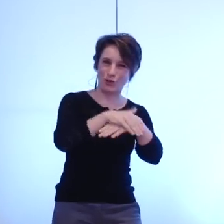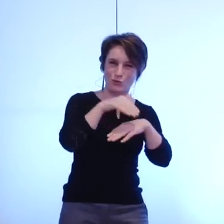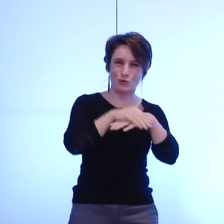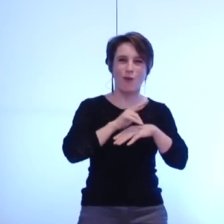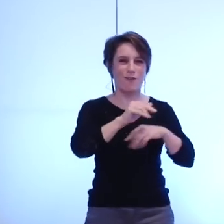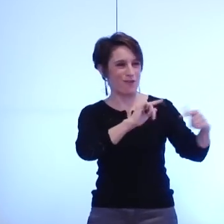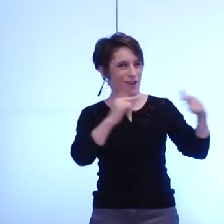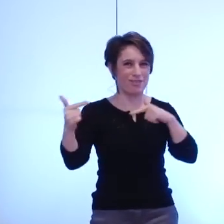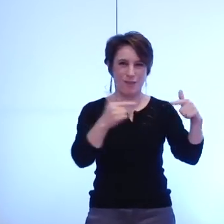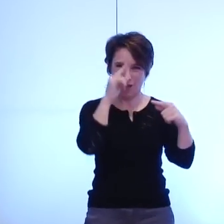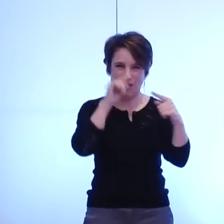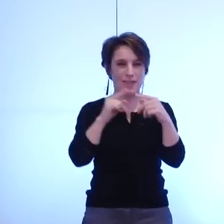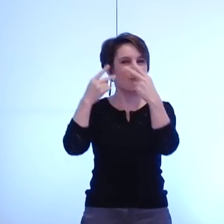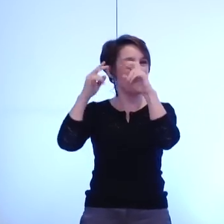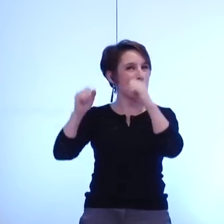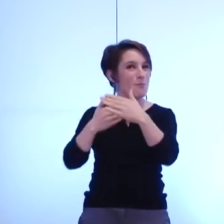conseil municipal